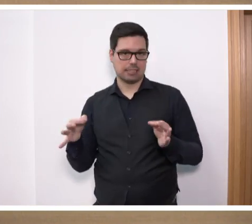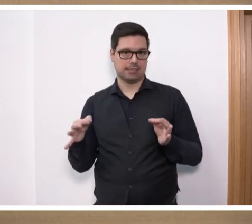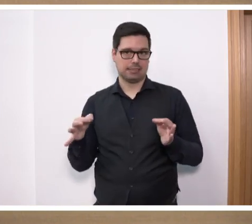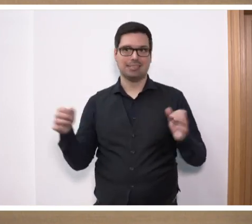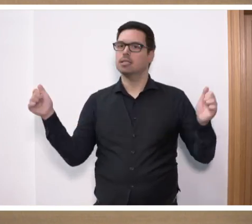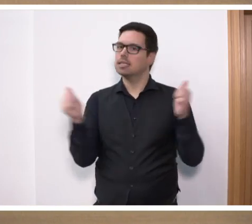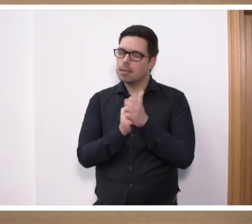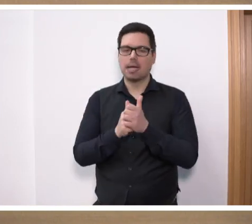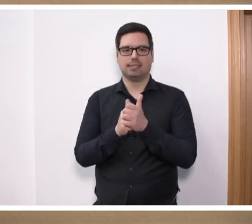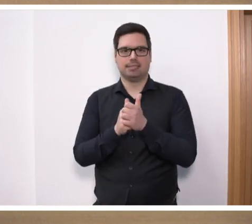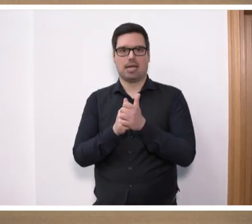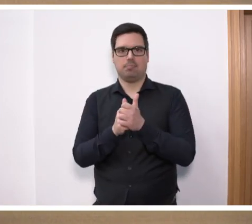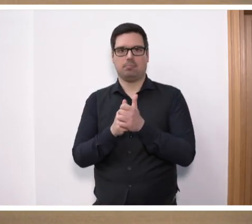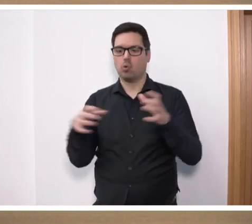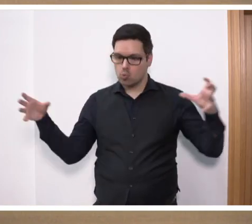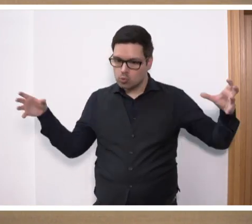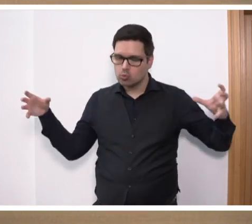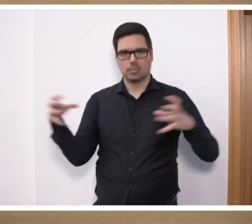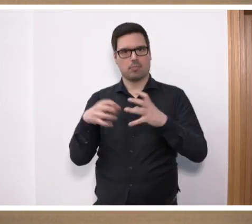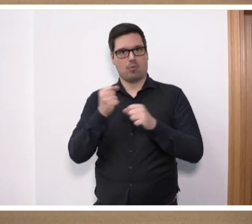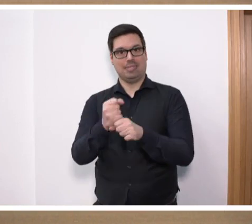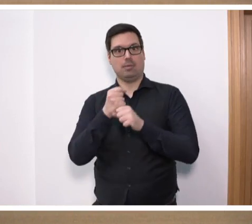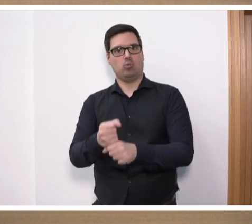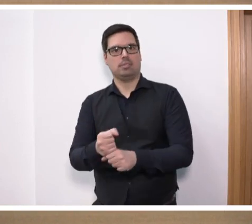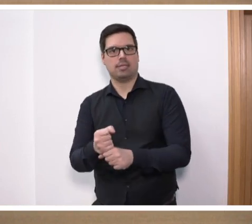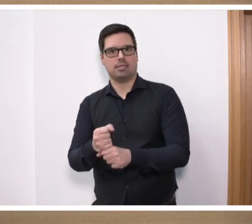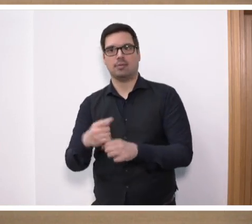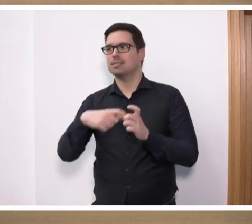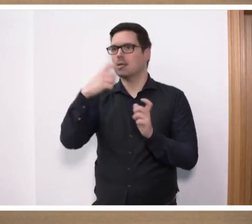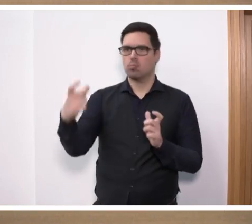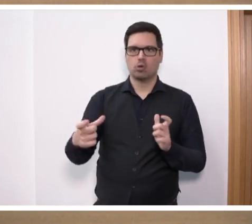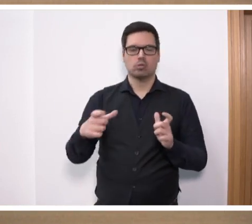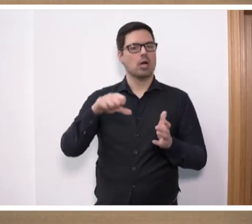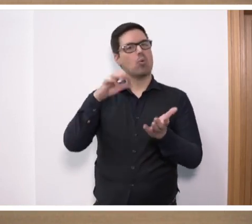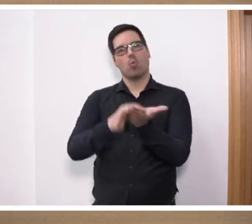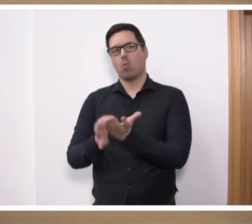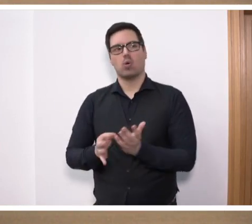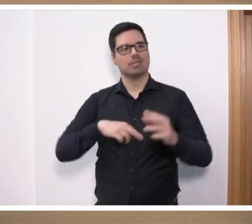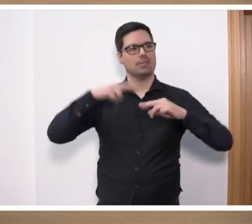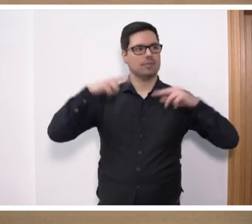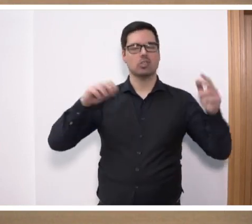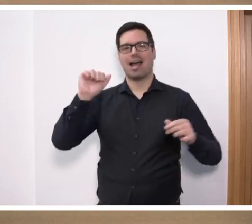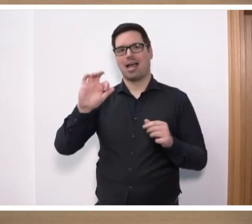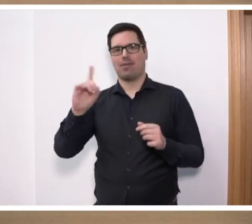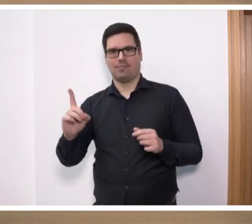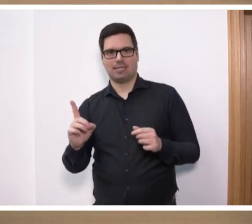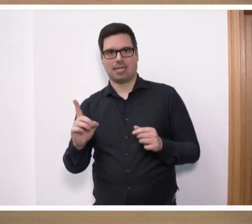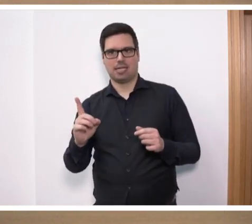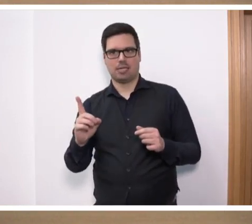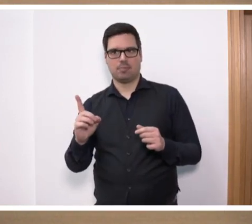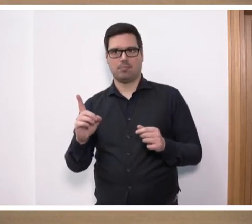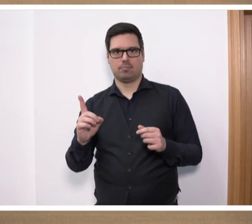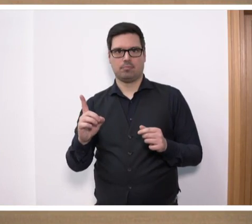Kundgebungen zusammenkommen, in Saarbrücken, aber auch an anderen Orten und die AfD sozusagen